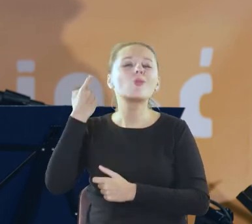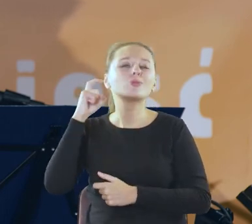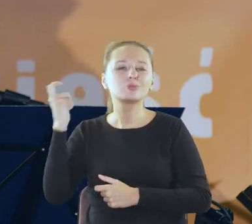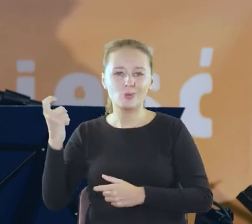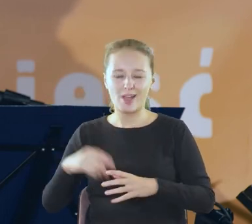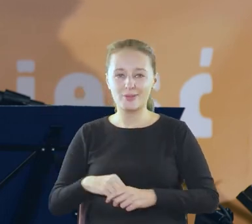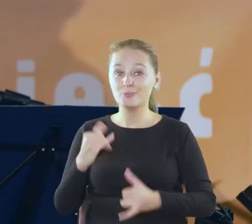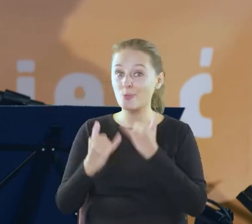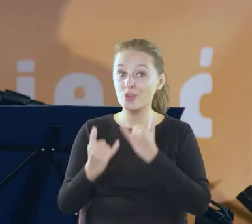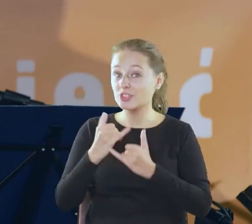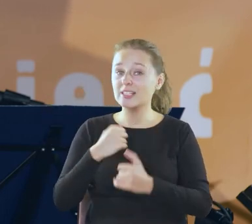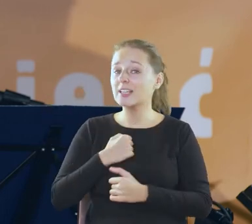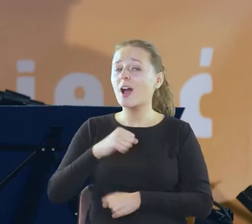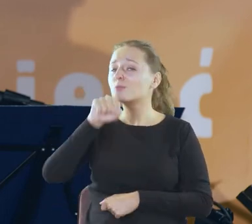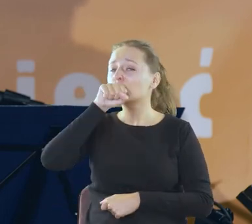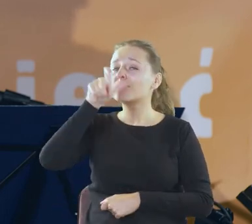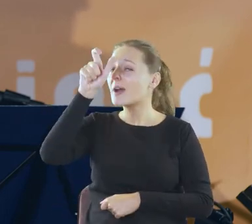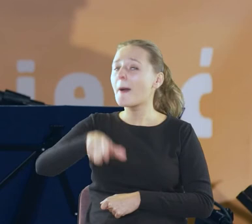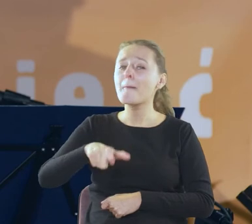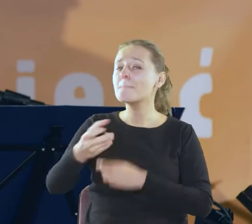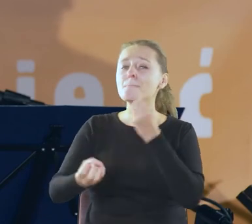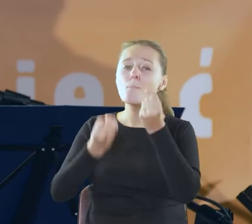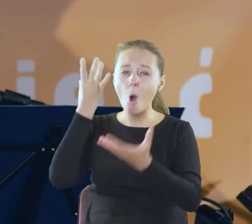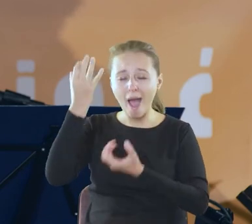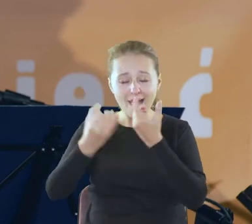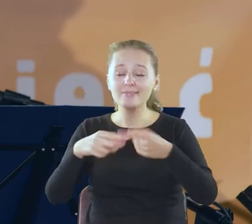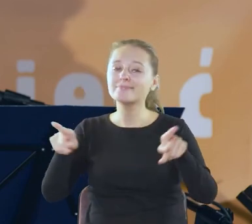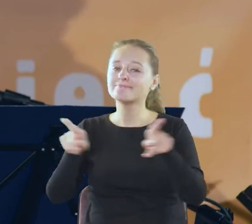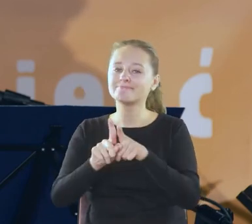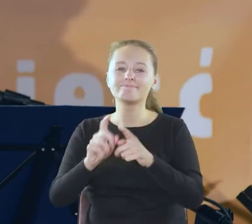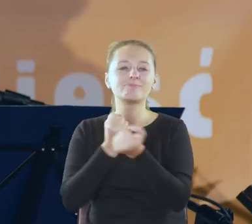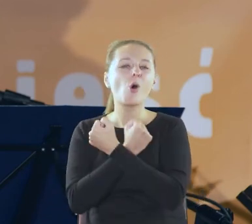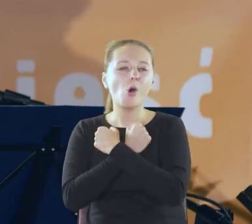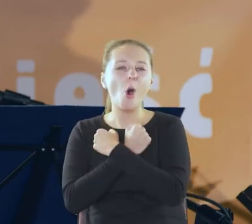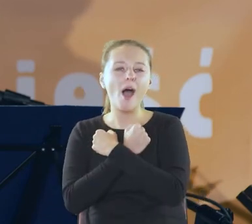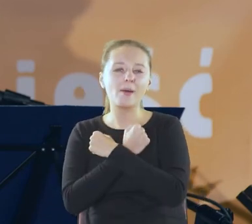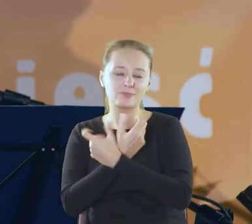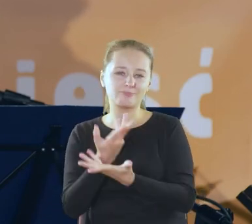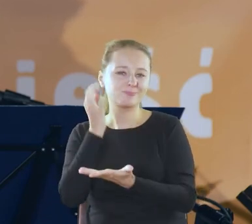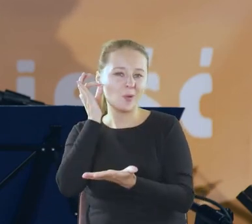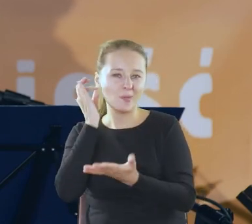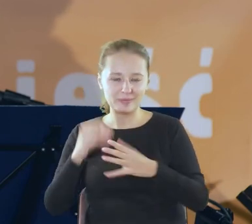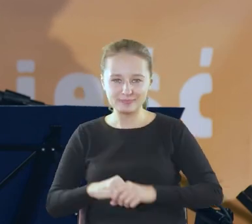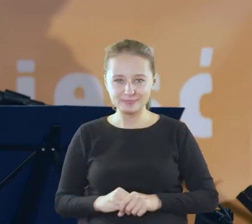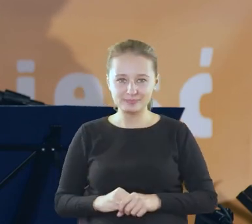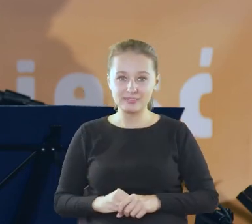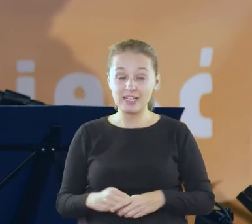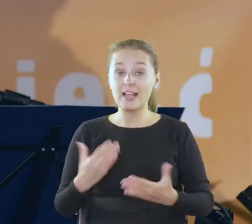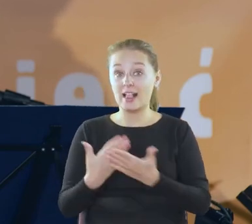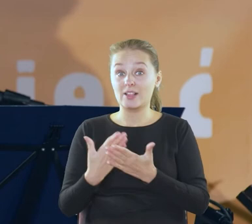jeżeli uwielbiam cię jako poetkę to kocham cię też serdecznie jako kobietę wszakże my obie